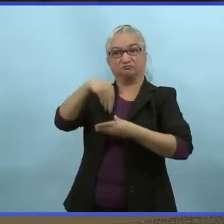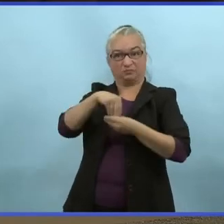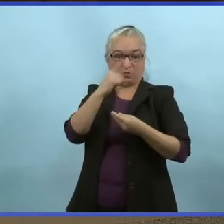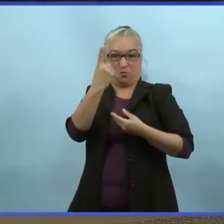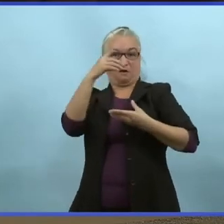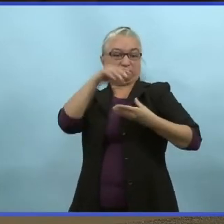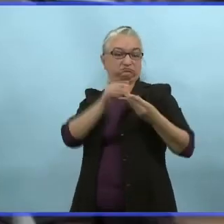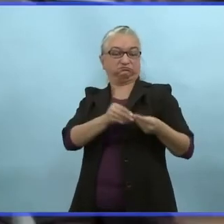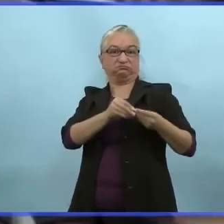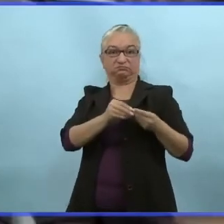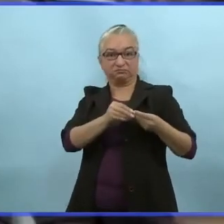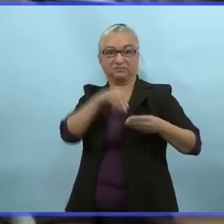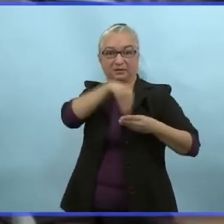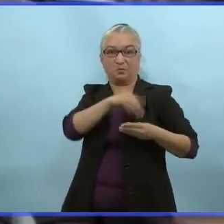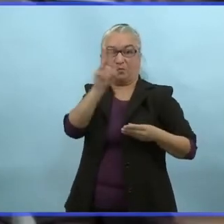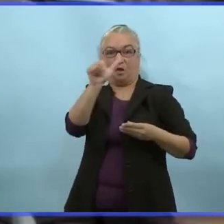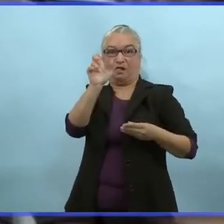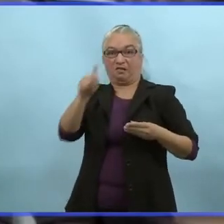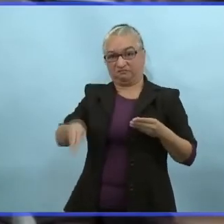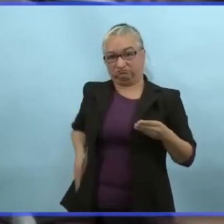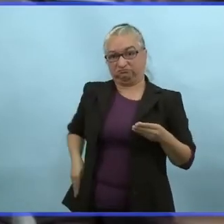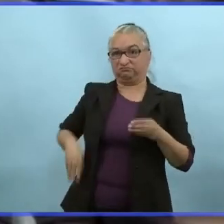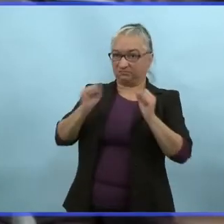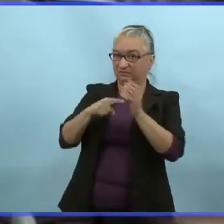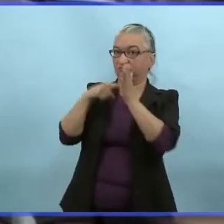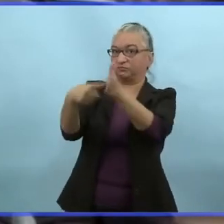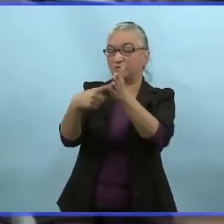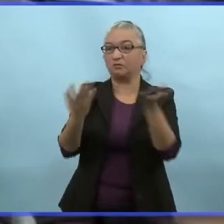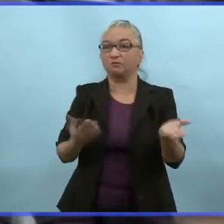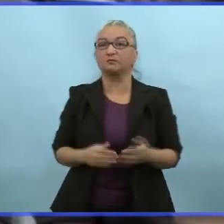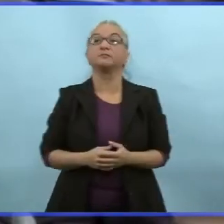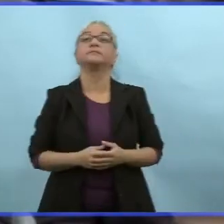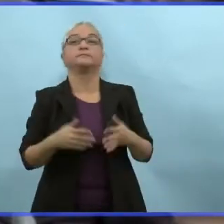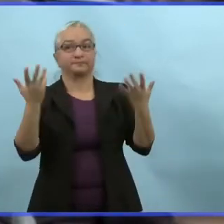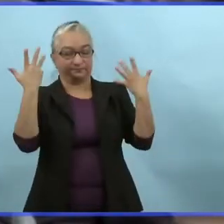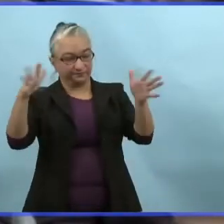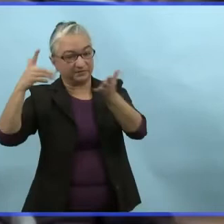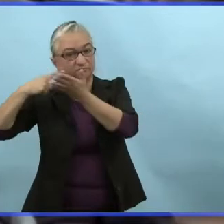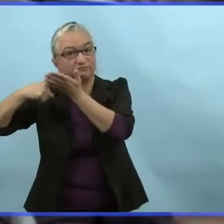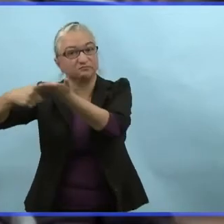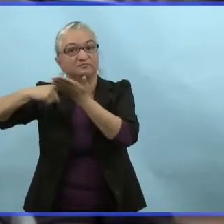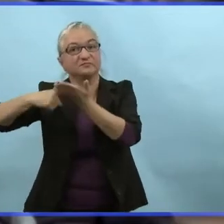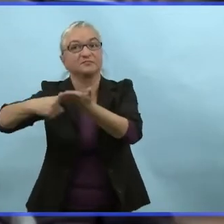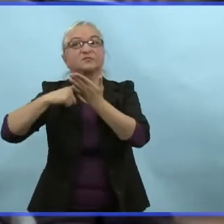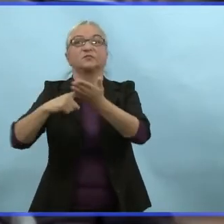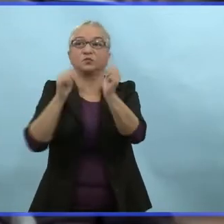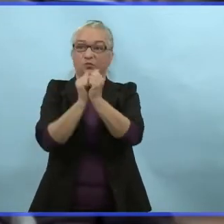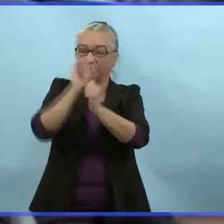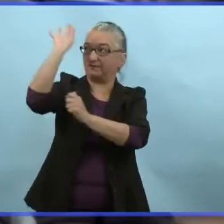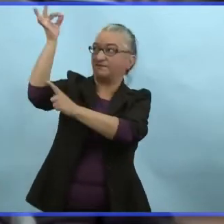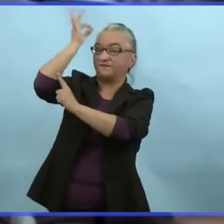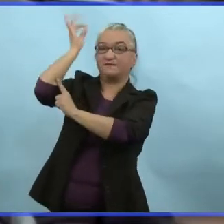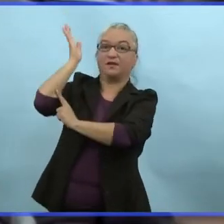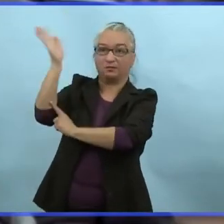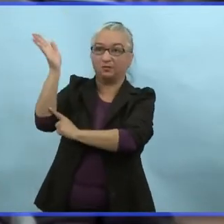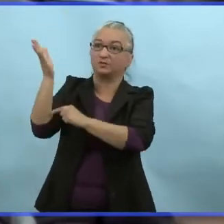ce soit tous les renseignements sur une seule carte ? Nous sommes en discussion avec le gouvernement fédéral